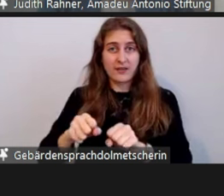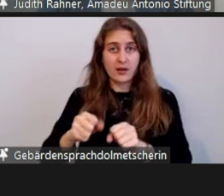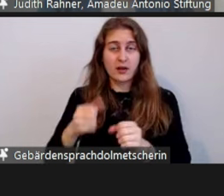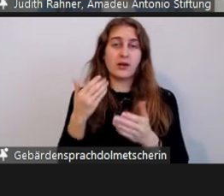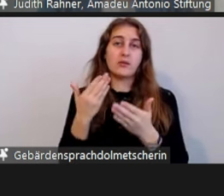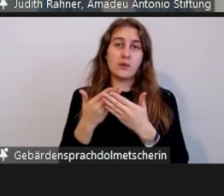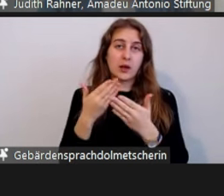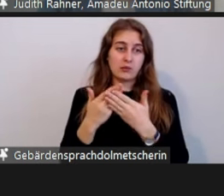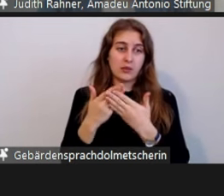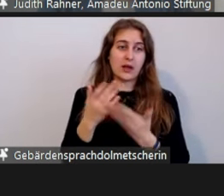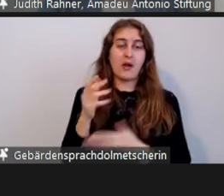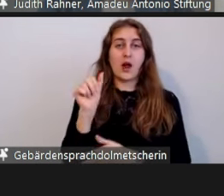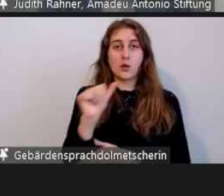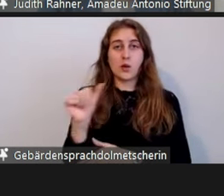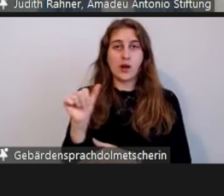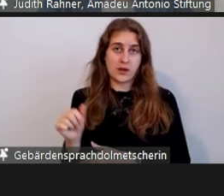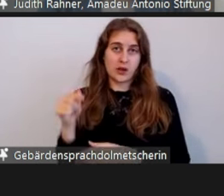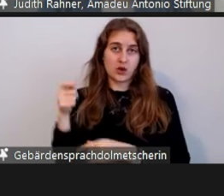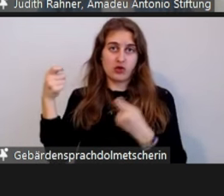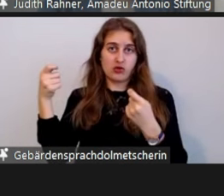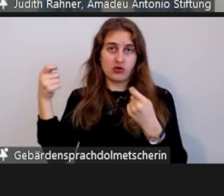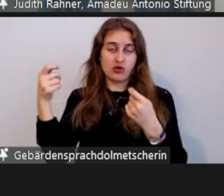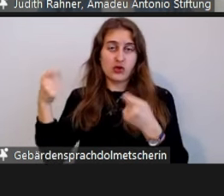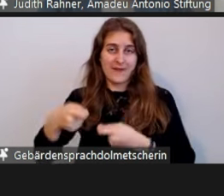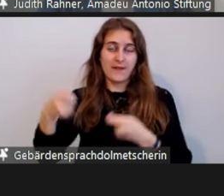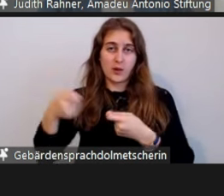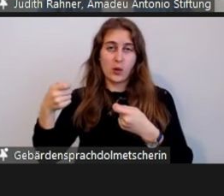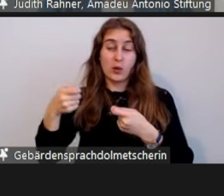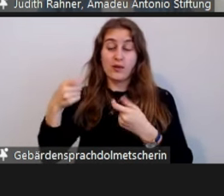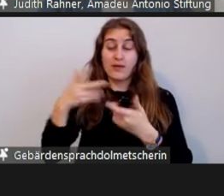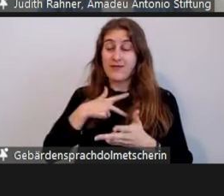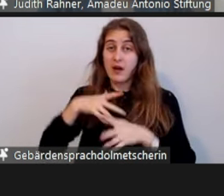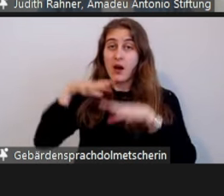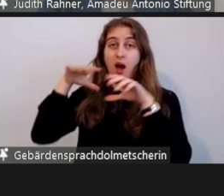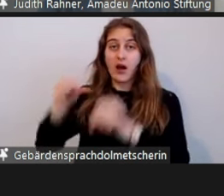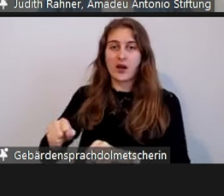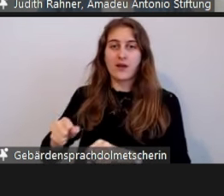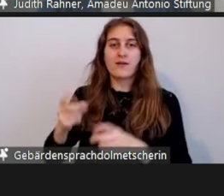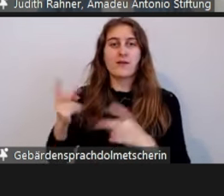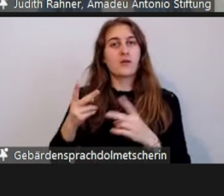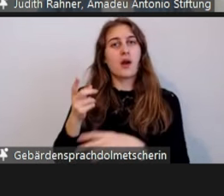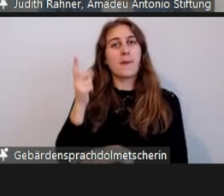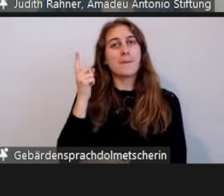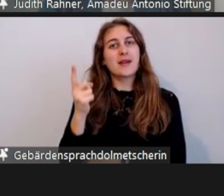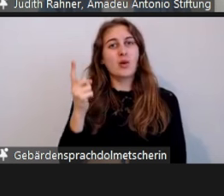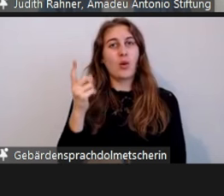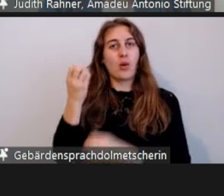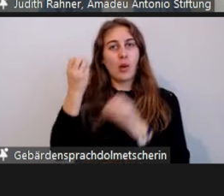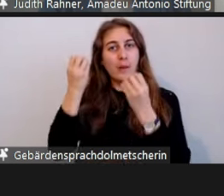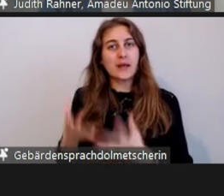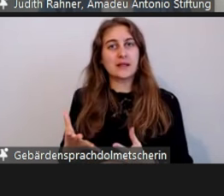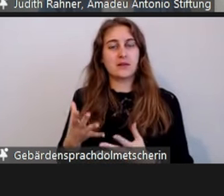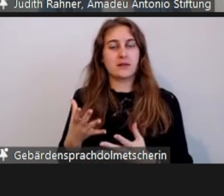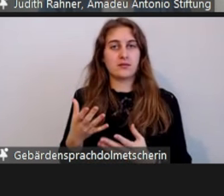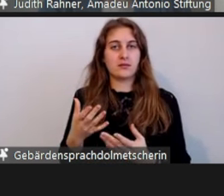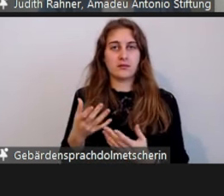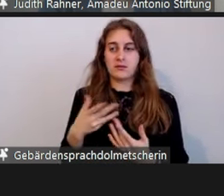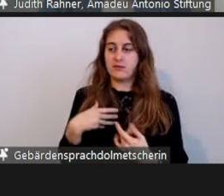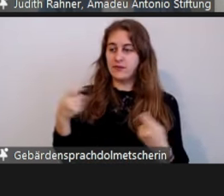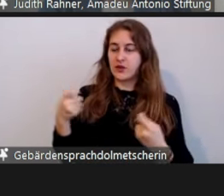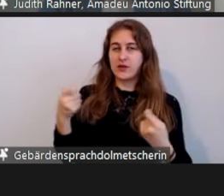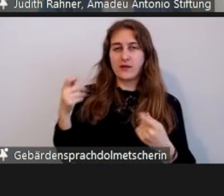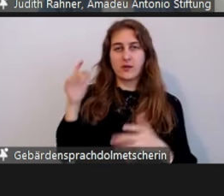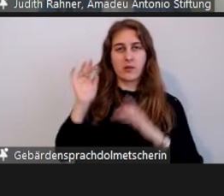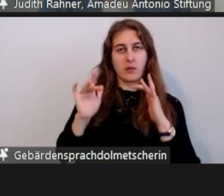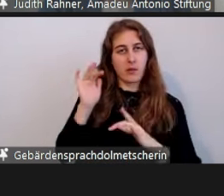auch die Meldestelle gezählt haben. Das heißt, es sind Inhalte, wirklich konkrete Bedrohungen oder Aussagen zur Stiftung vorkamen, bis hin